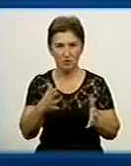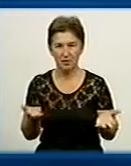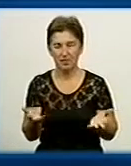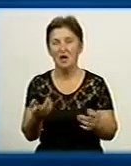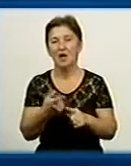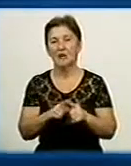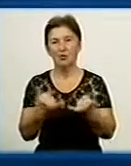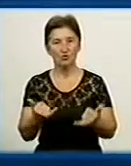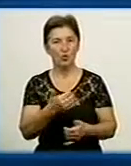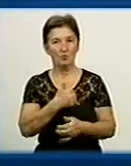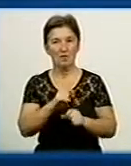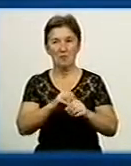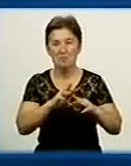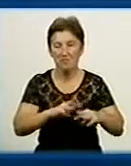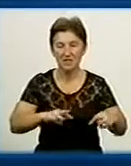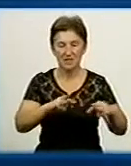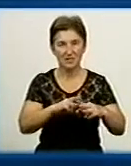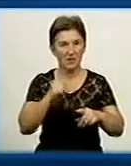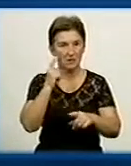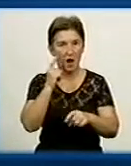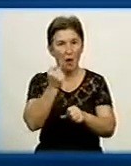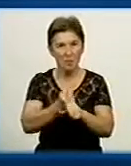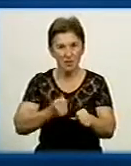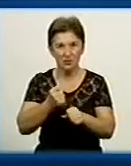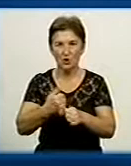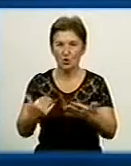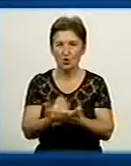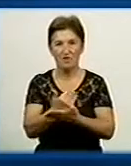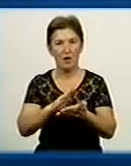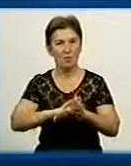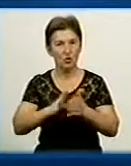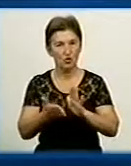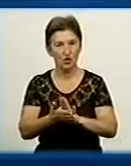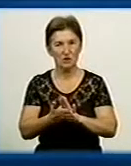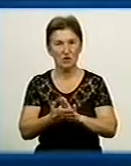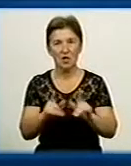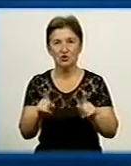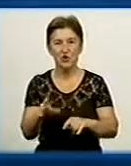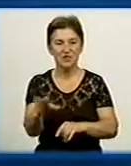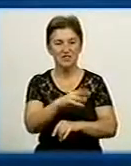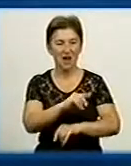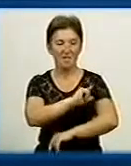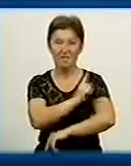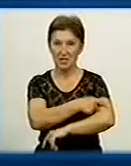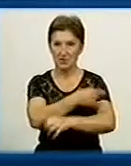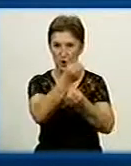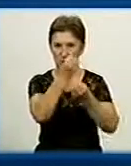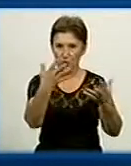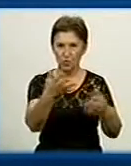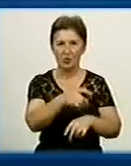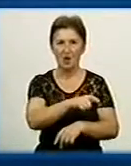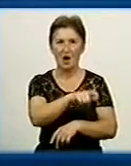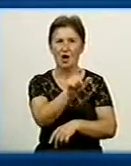хотілося б відокремити, і міністерство над цим працює, розробляючи свої нові положення і так далі, що вся фізкультура – це громадські